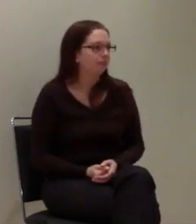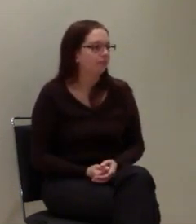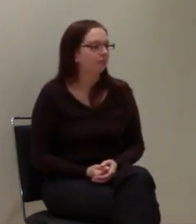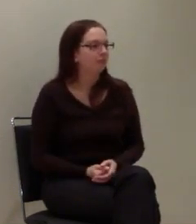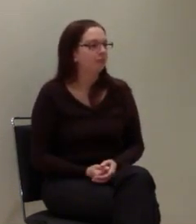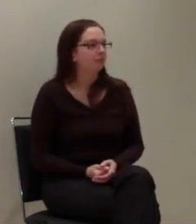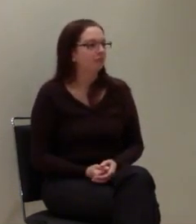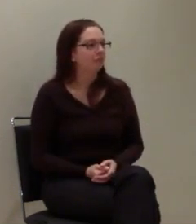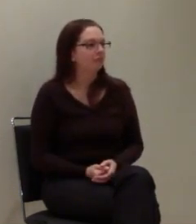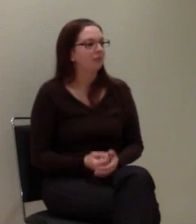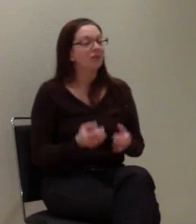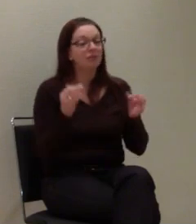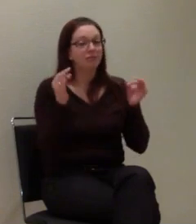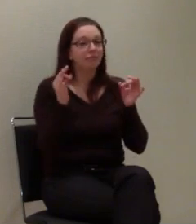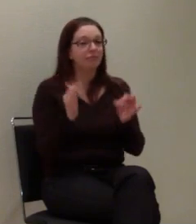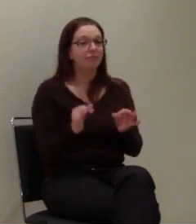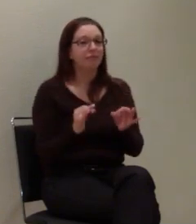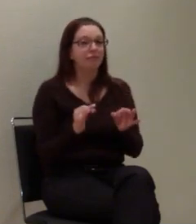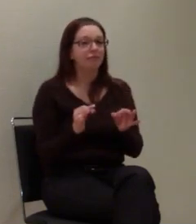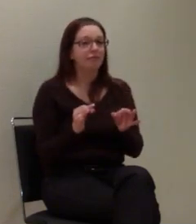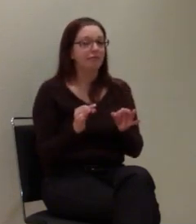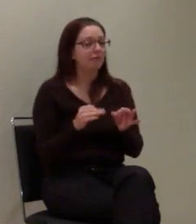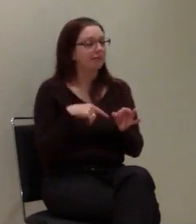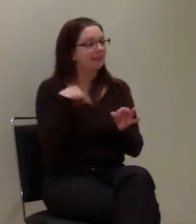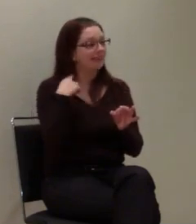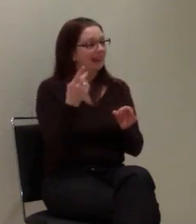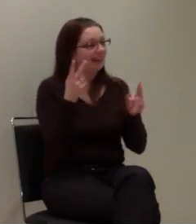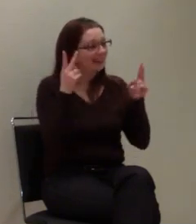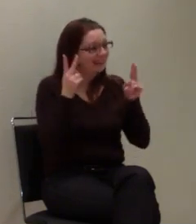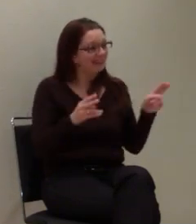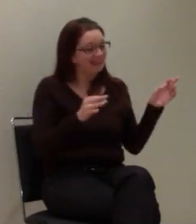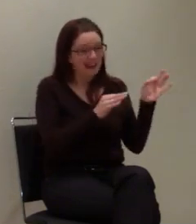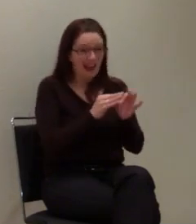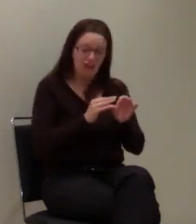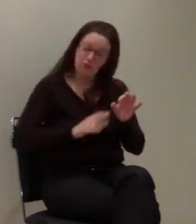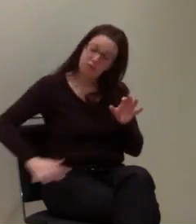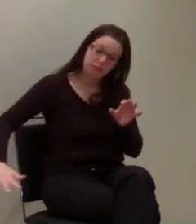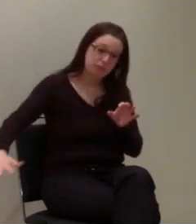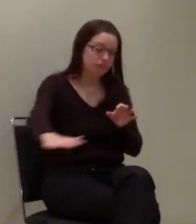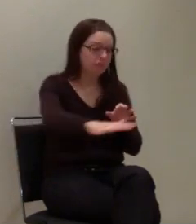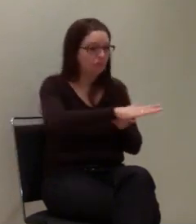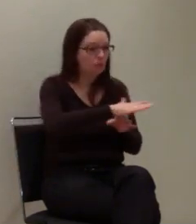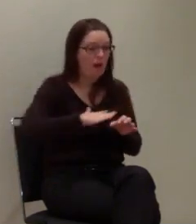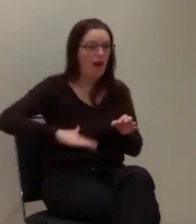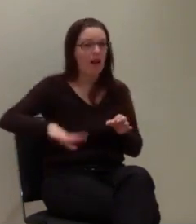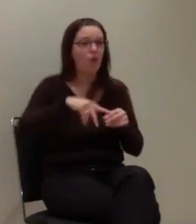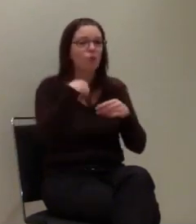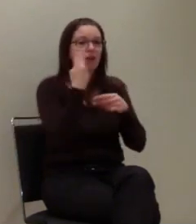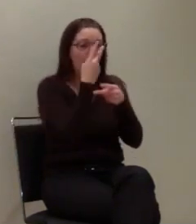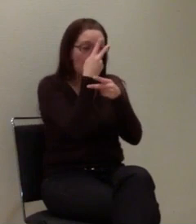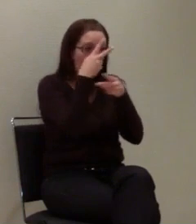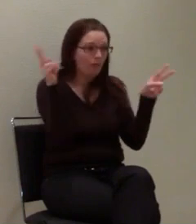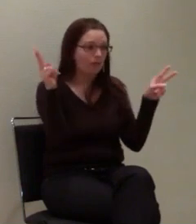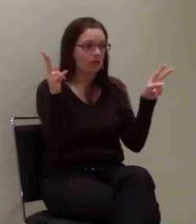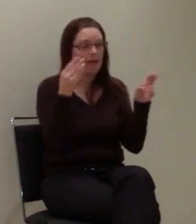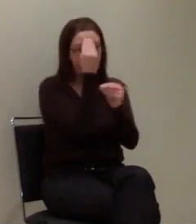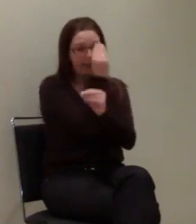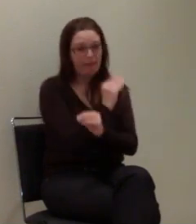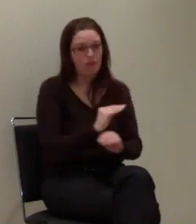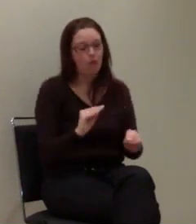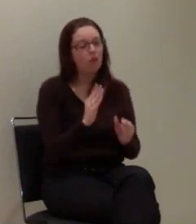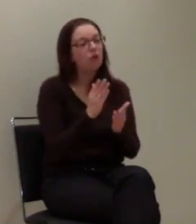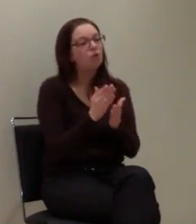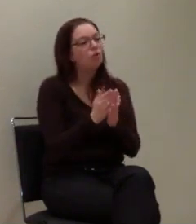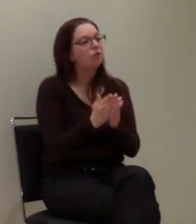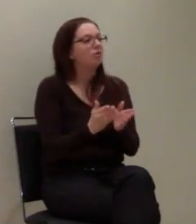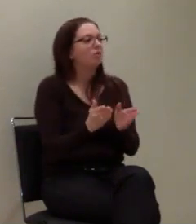Sobald wir in den Rollout von der ganzen Geschichte gehen, dass es wirklich an die Öffentlichkeit geht, werden wir davor auf jeden Fall